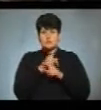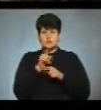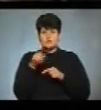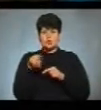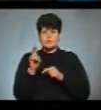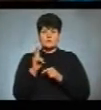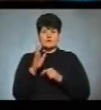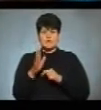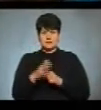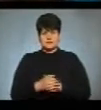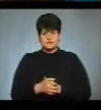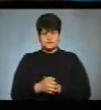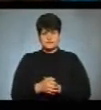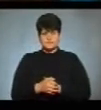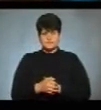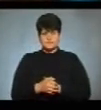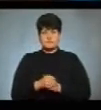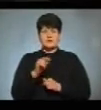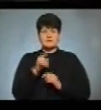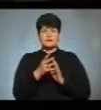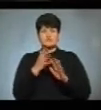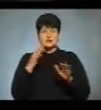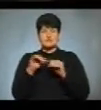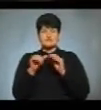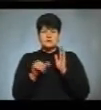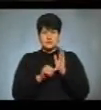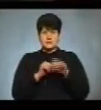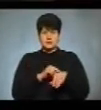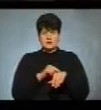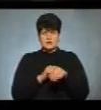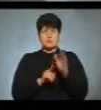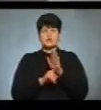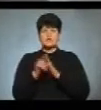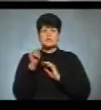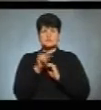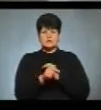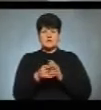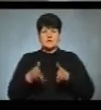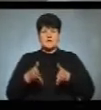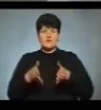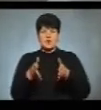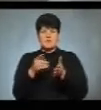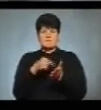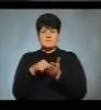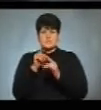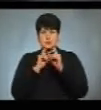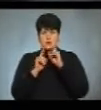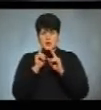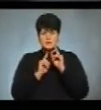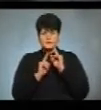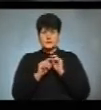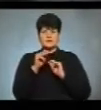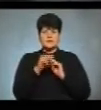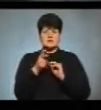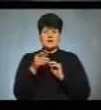квартири. Така черга о 16-й годині. Починається вона у холі міськради. Тарас